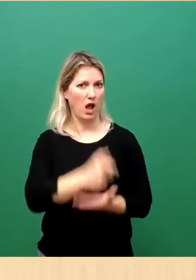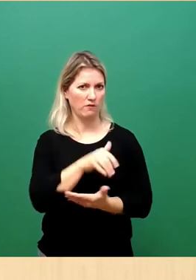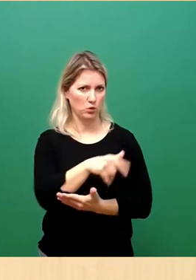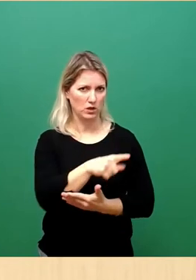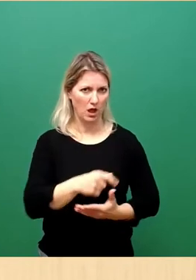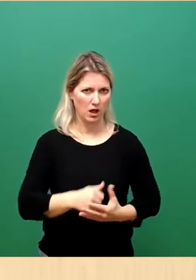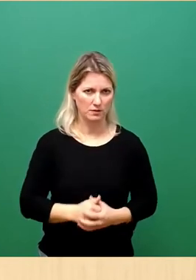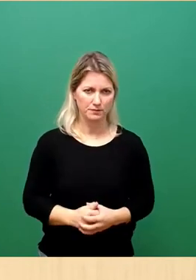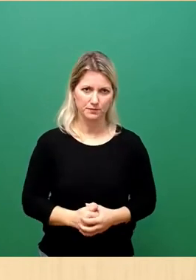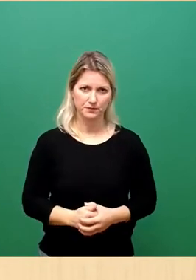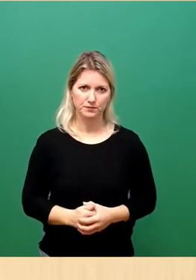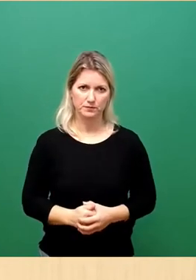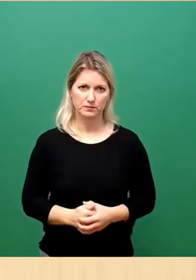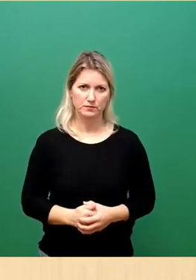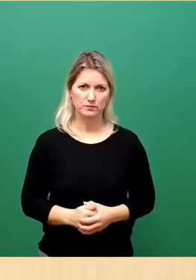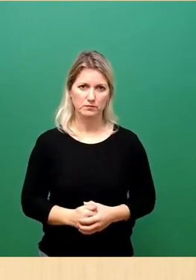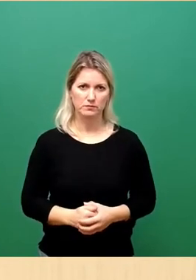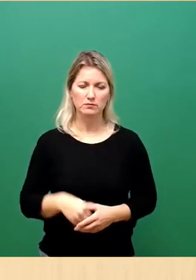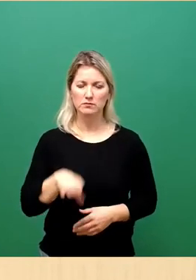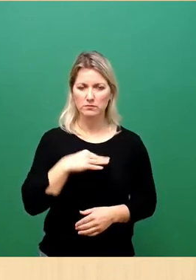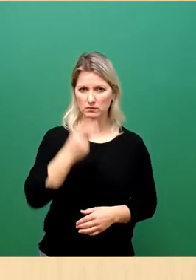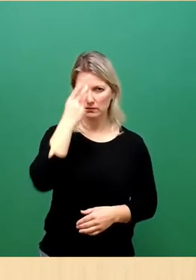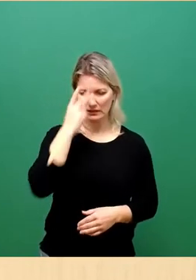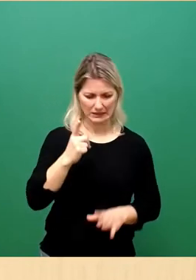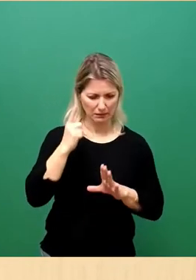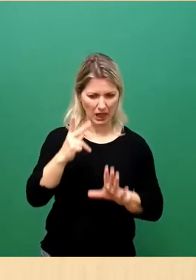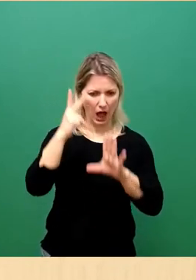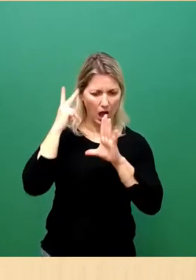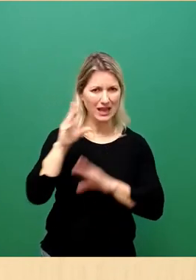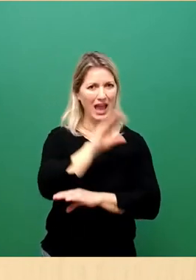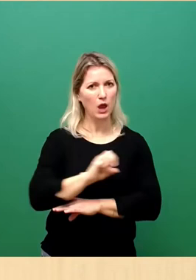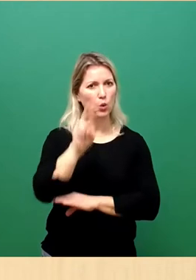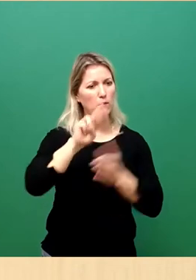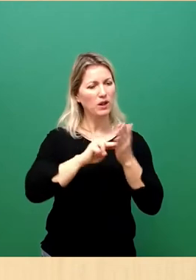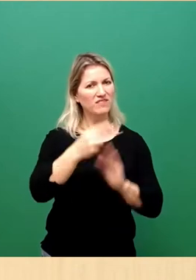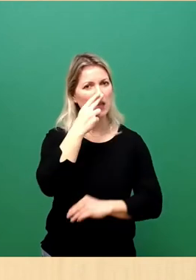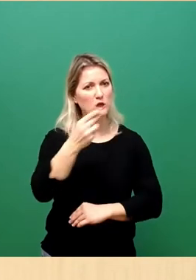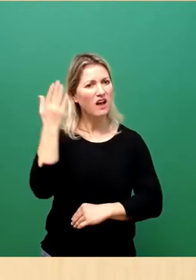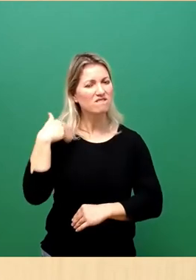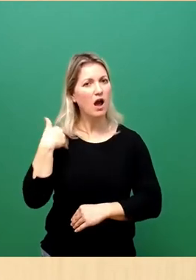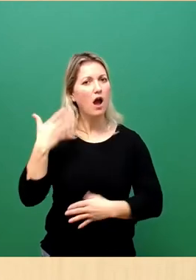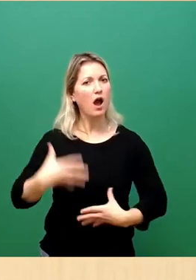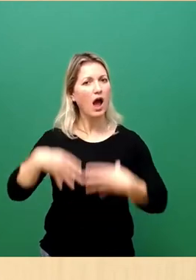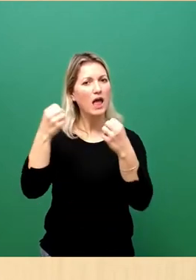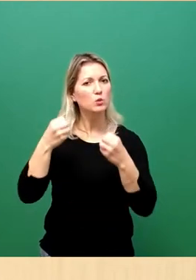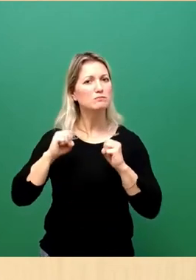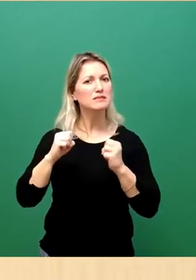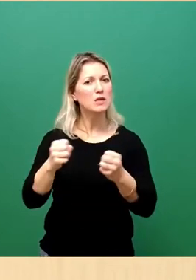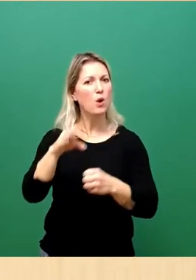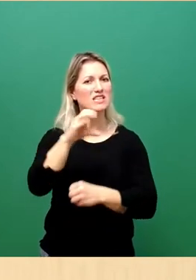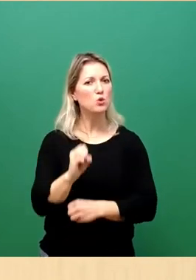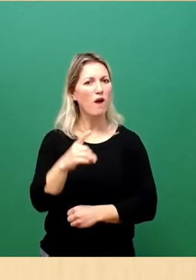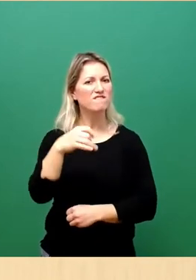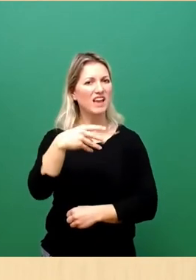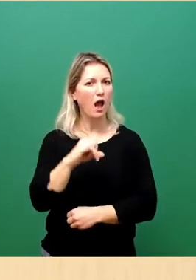Lassen Sie mich daran erinnern. Wie war denn die EU-Politik vor sieben, acht Jahren? Da gab es die Rettungsmission Sophia. Ich weiß nicht, ob sich jemand noch erinnert. Da hat die